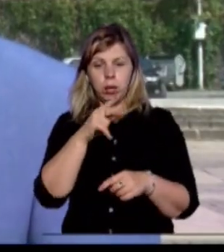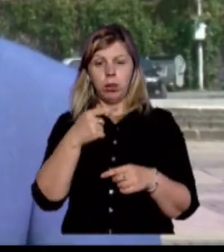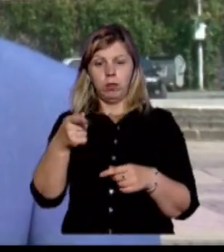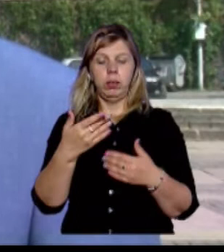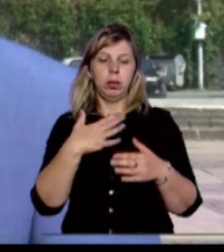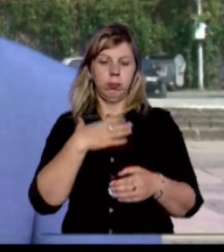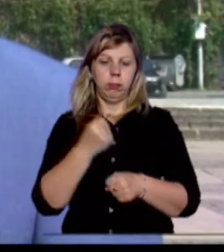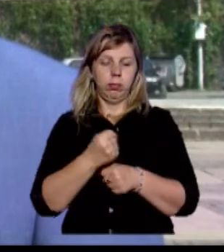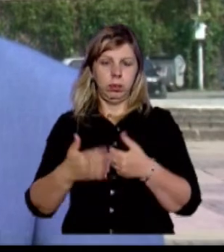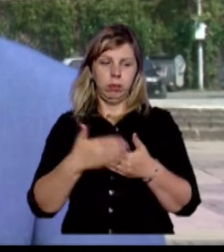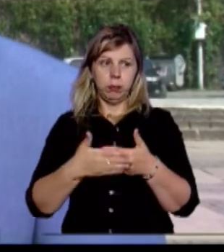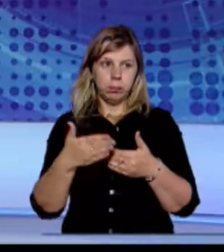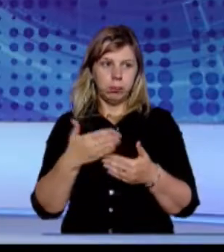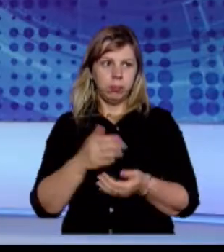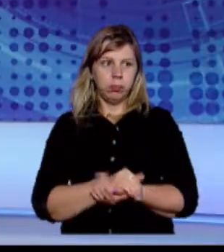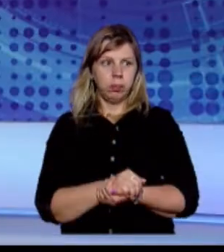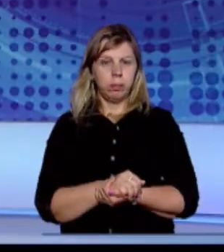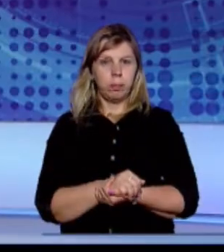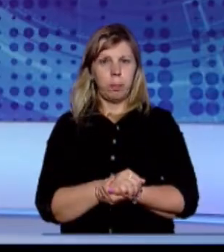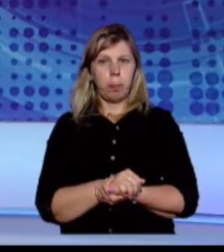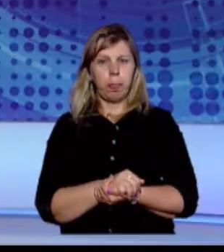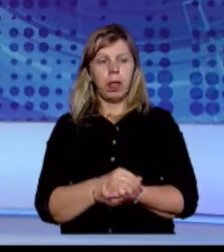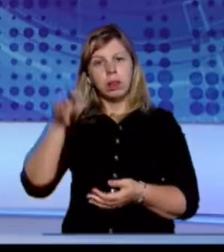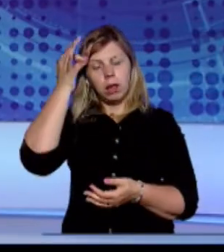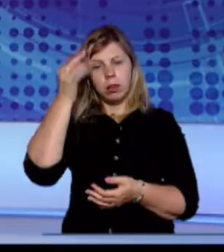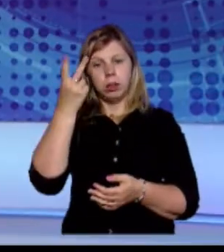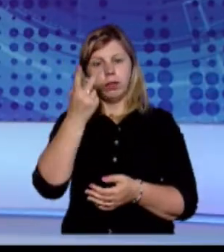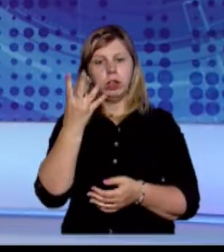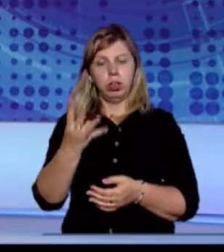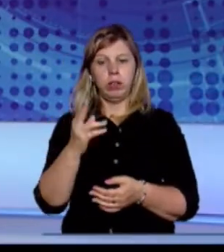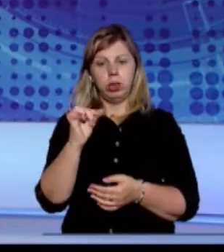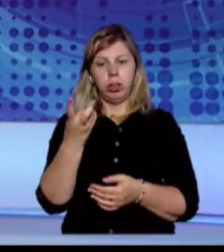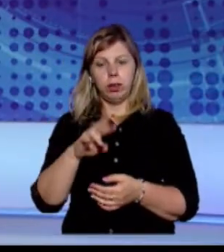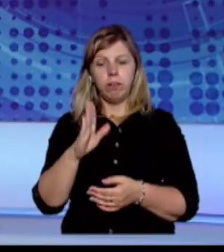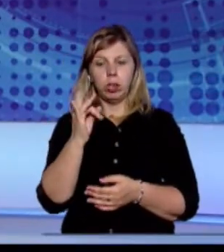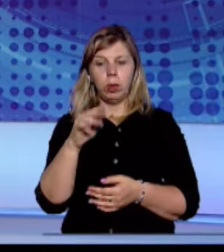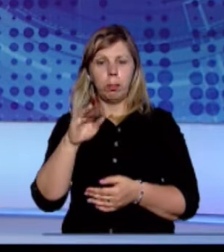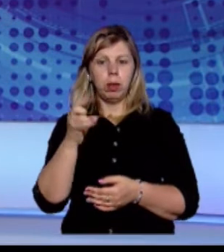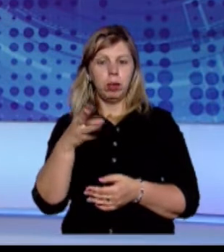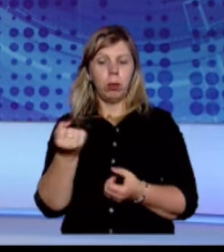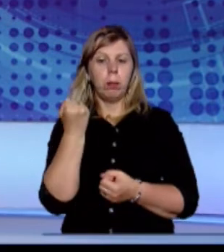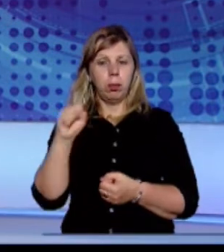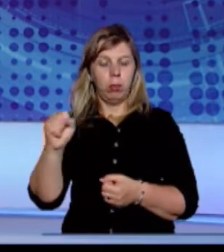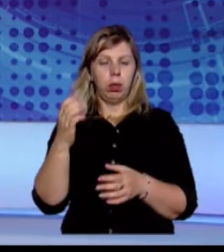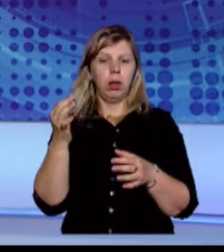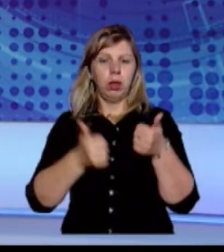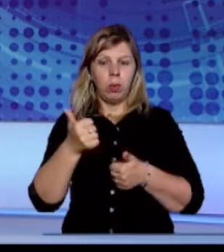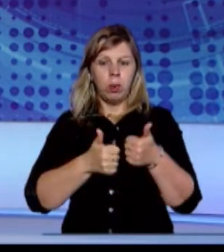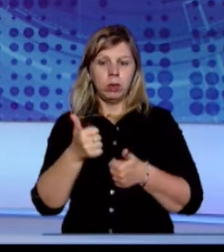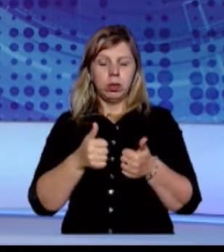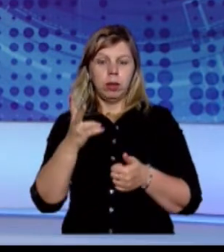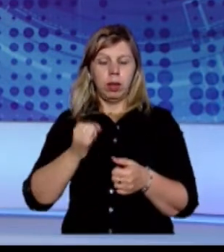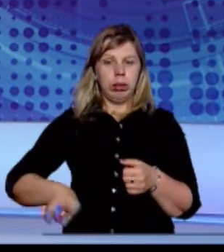понесли дисциплінарну відповідальність. Нагадую, 24 червня Вікторія Пантьо перемогла на конкурсі із